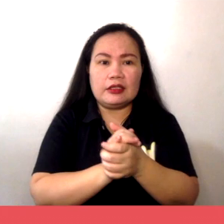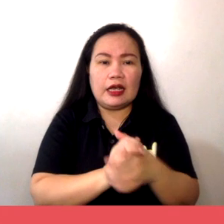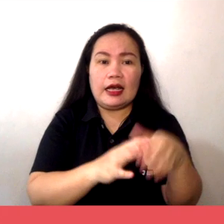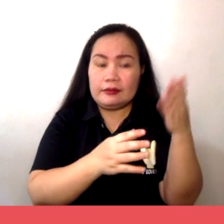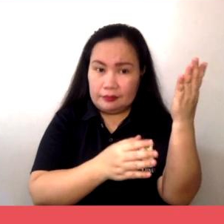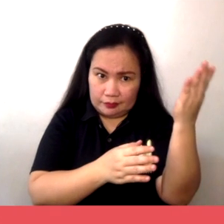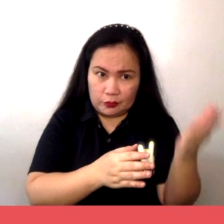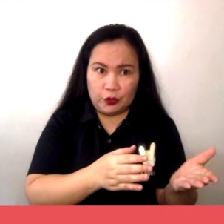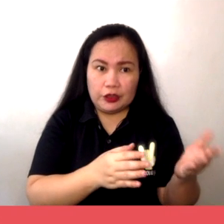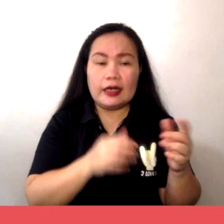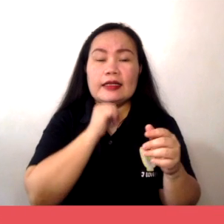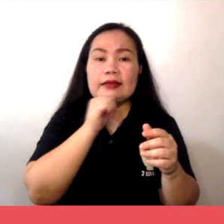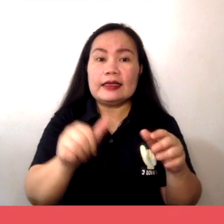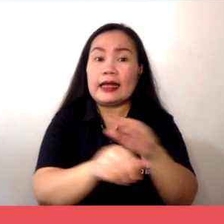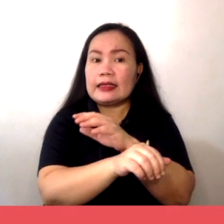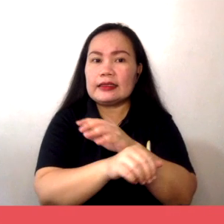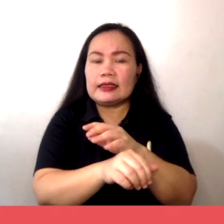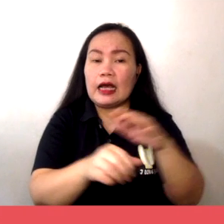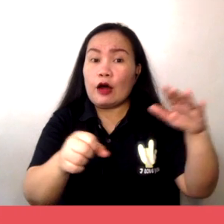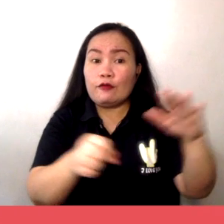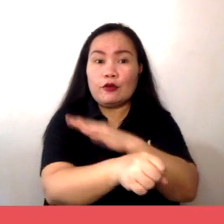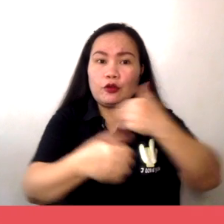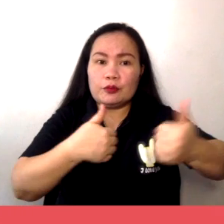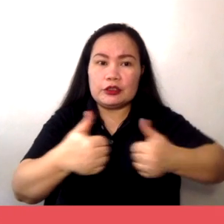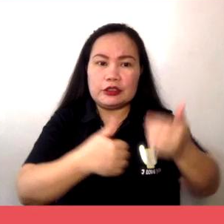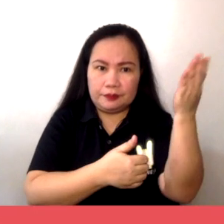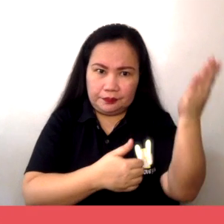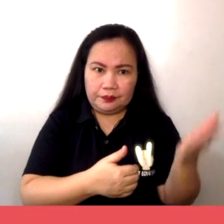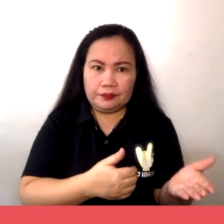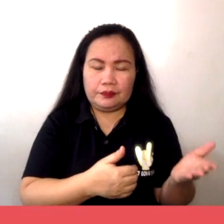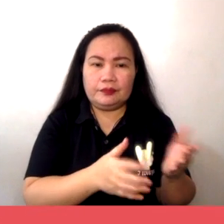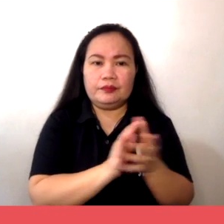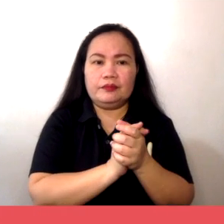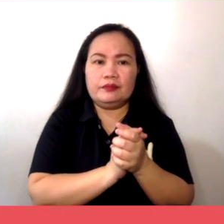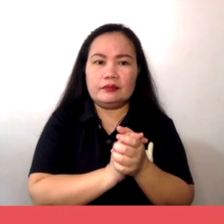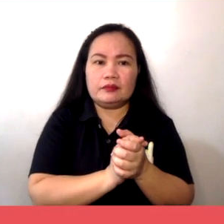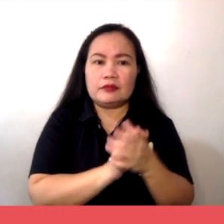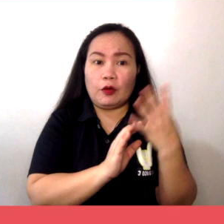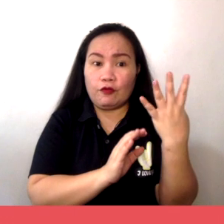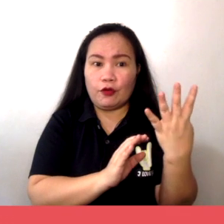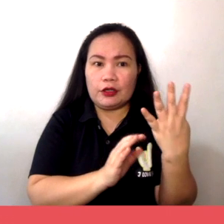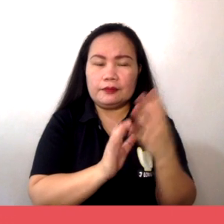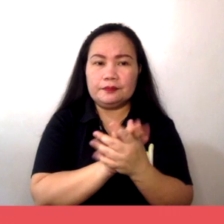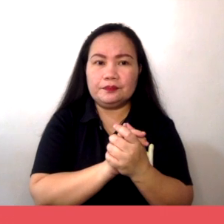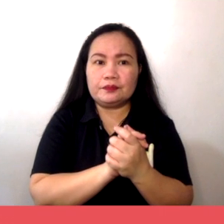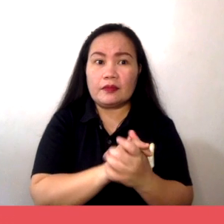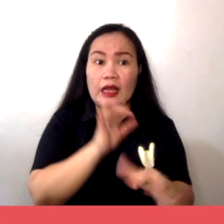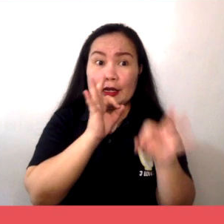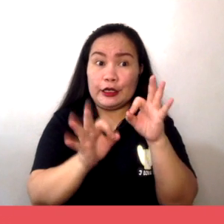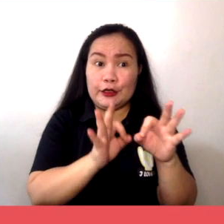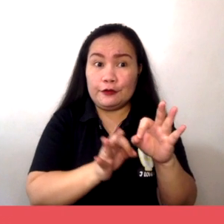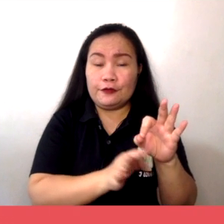ng monopolyo, monopsonyo, oligopolyo at monopolistic competition. Kapag sinabi nating